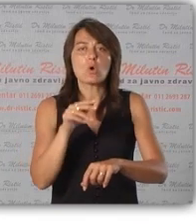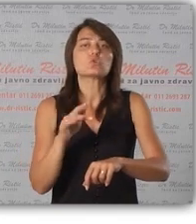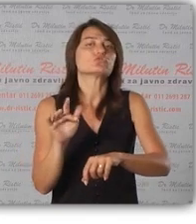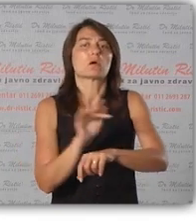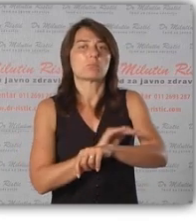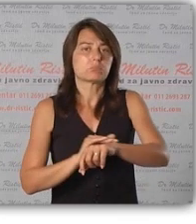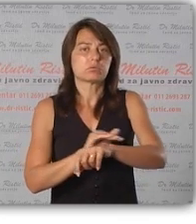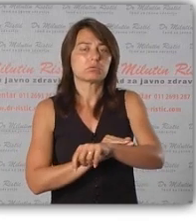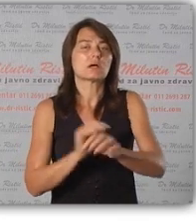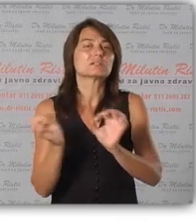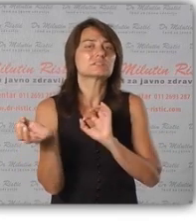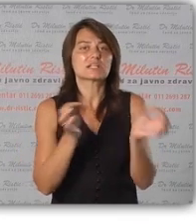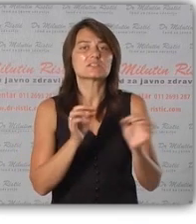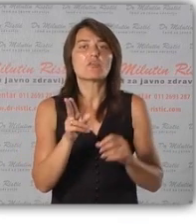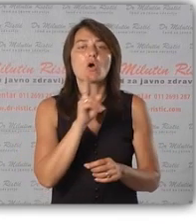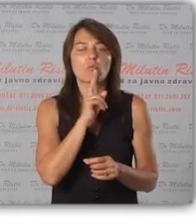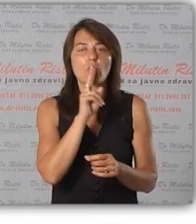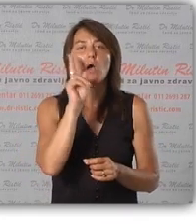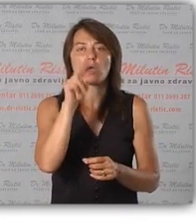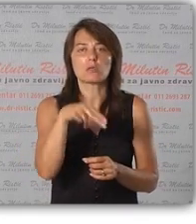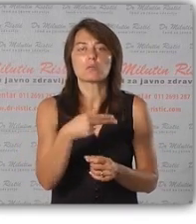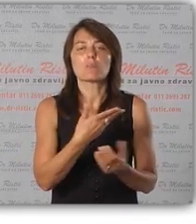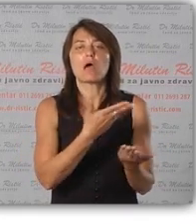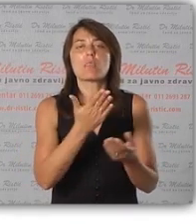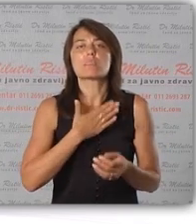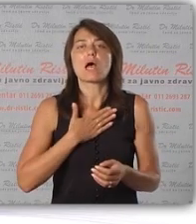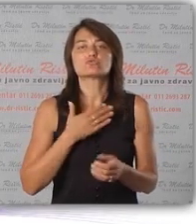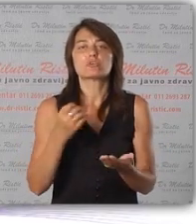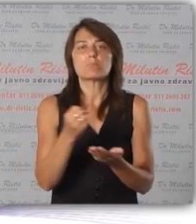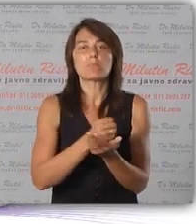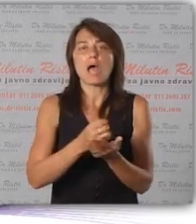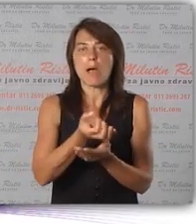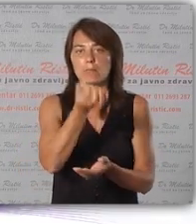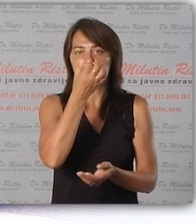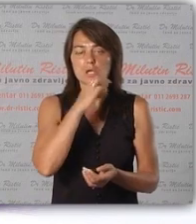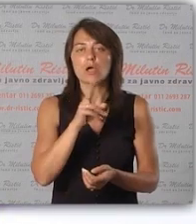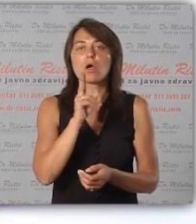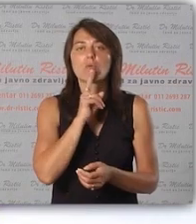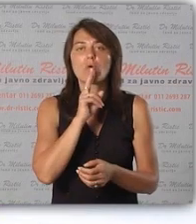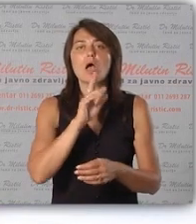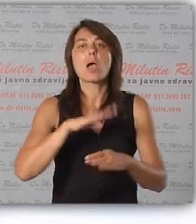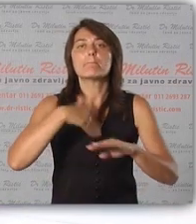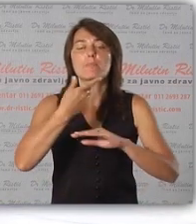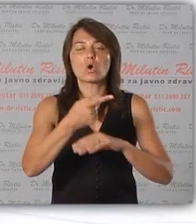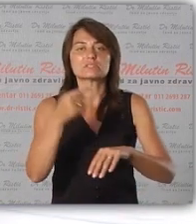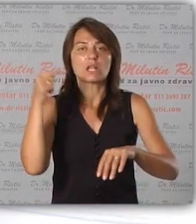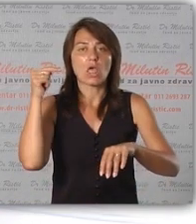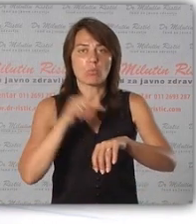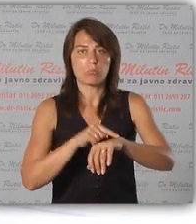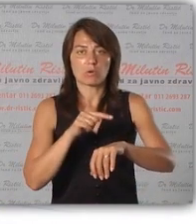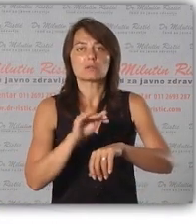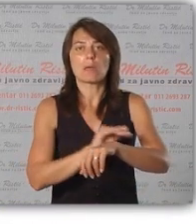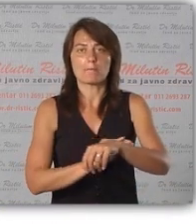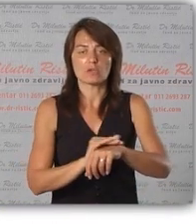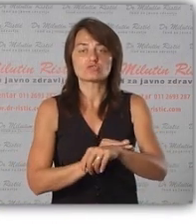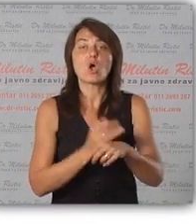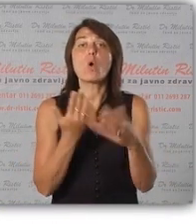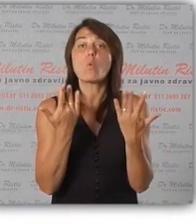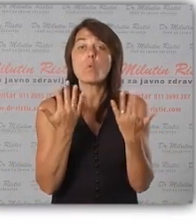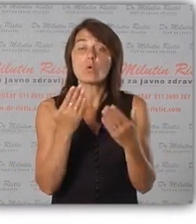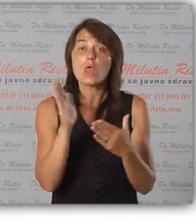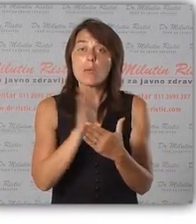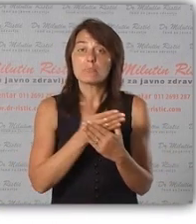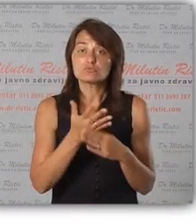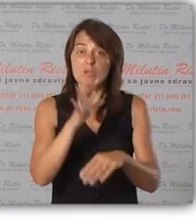otoka, može se naneti neko od sredstava koje su na raspolaganju u našim apotekama i koji se nanose nakon uboda insekta.